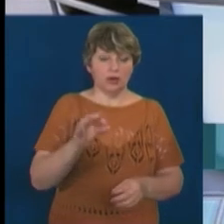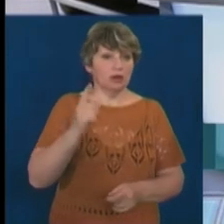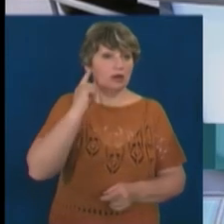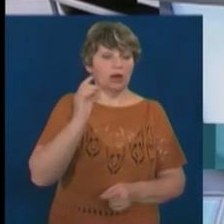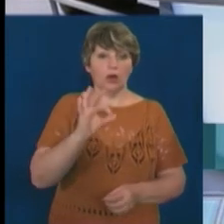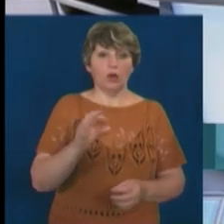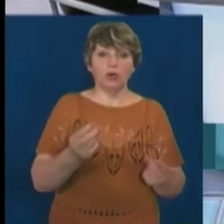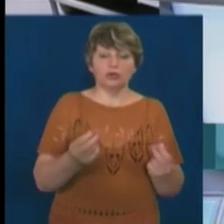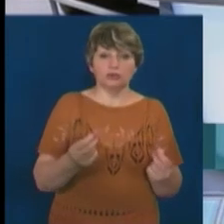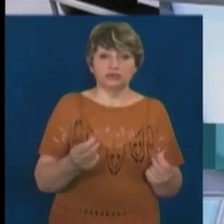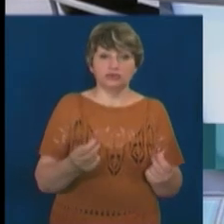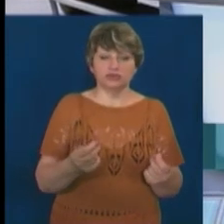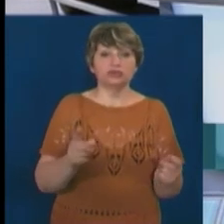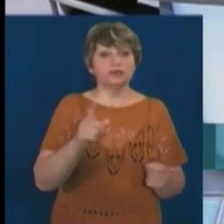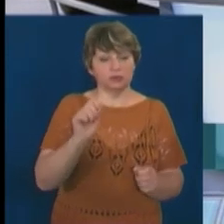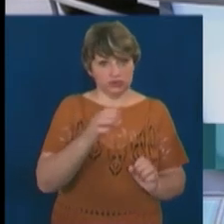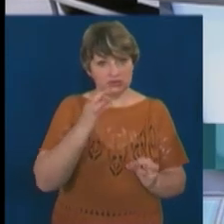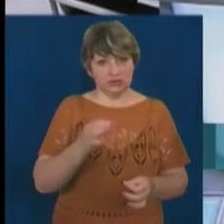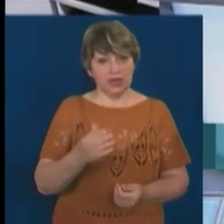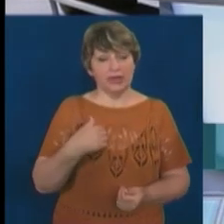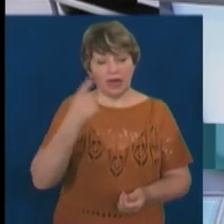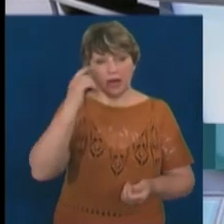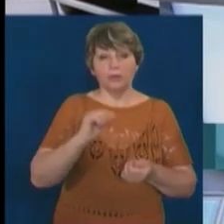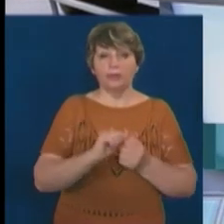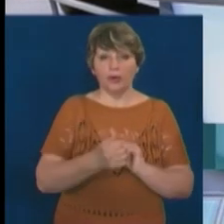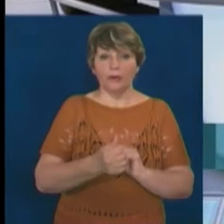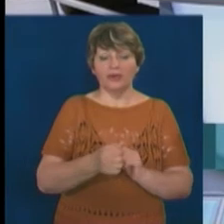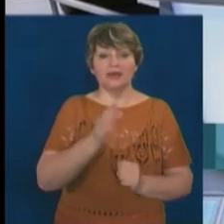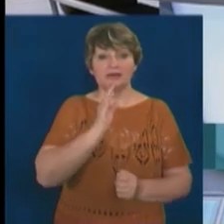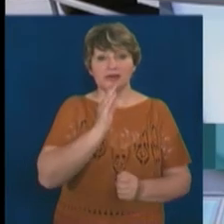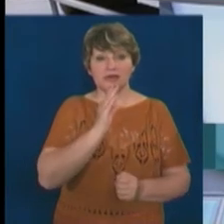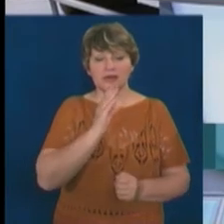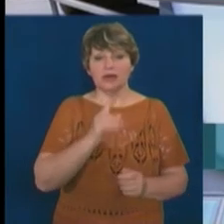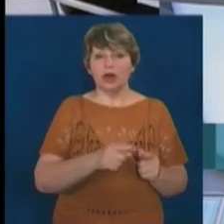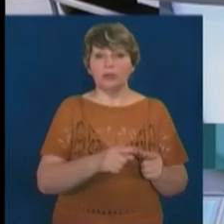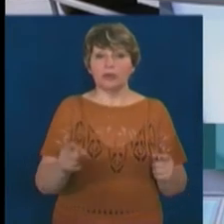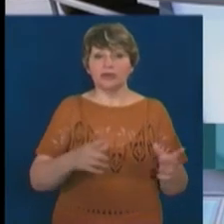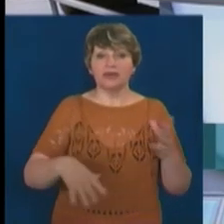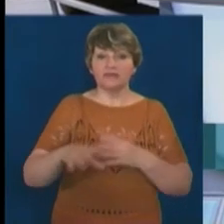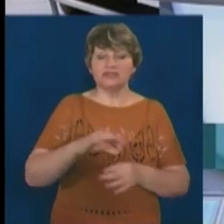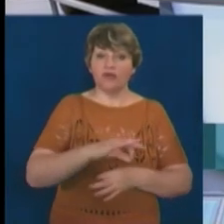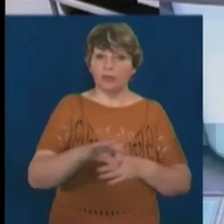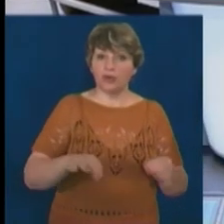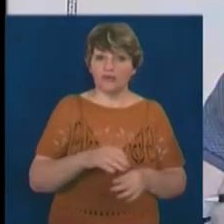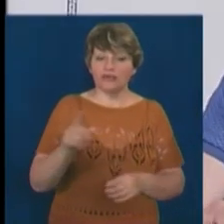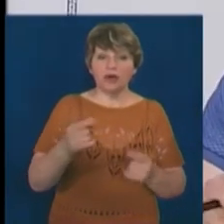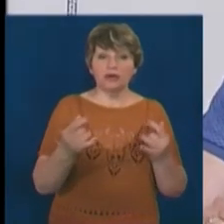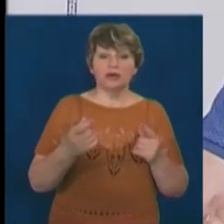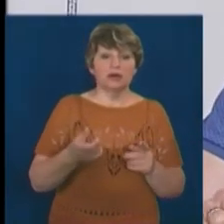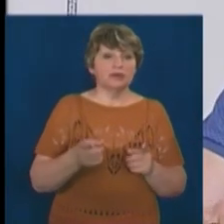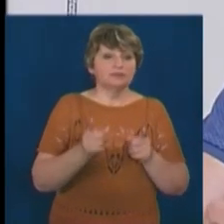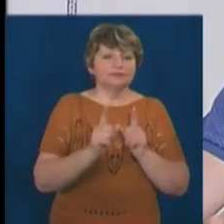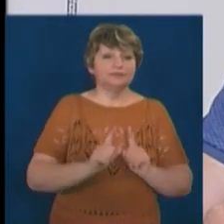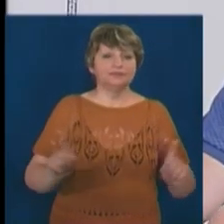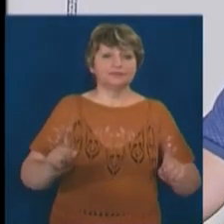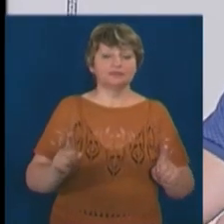можете додати з цього приводу? Я пам'ятаю Ліду протягом всього проєкту. Вона надзвичайно заряджена